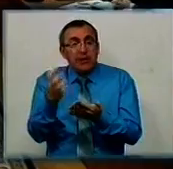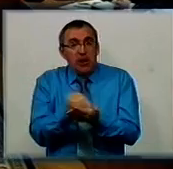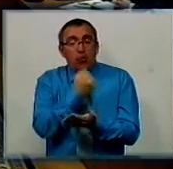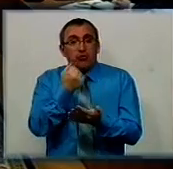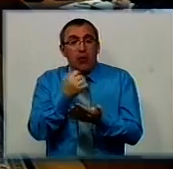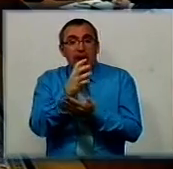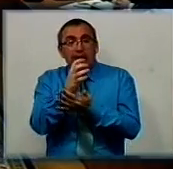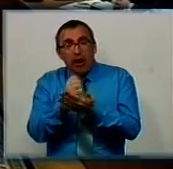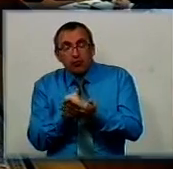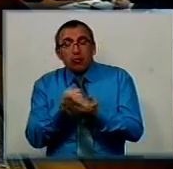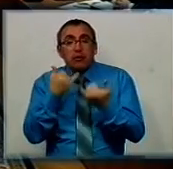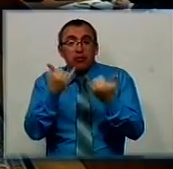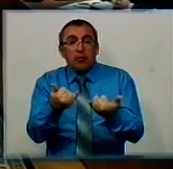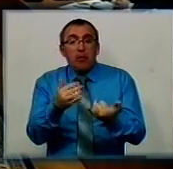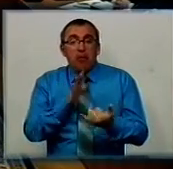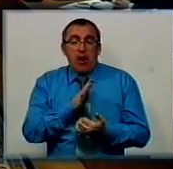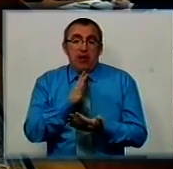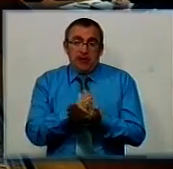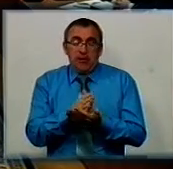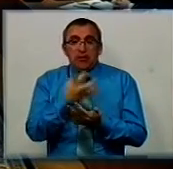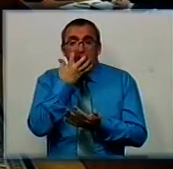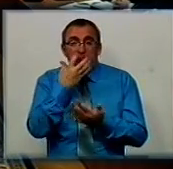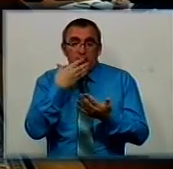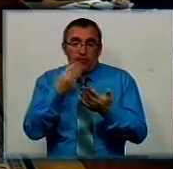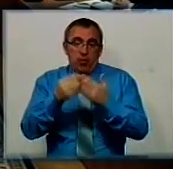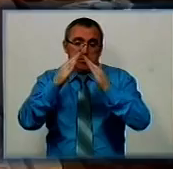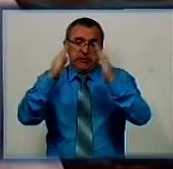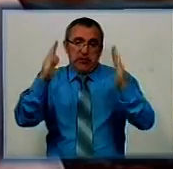ресурси для того, щоб мати тепло в своїх закладах.